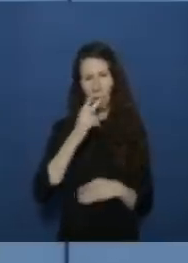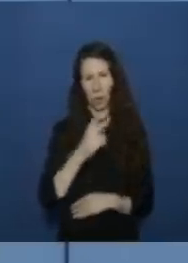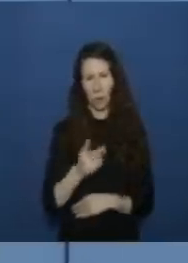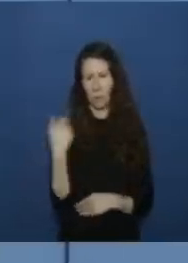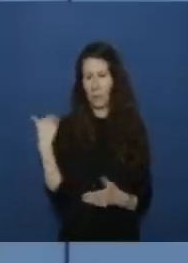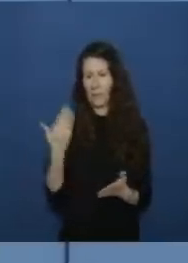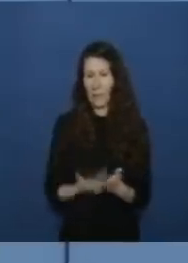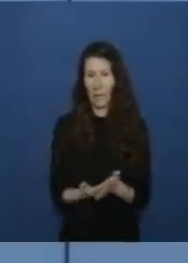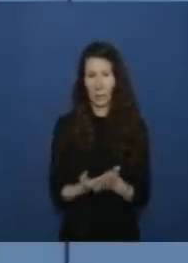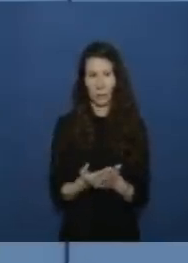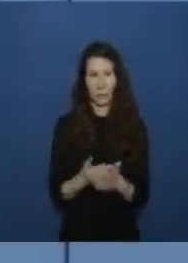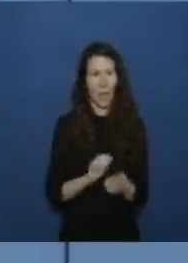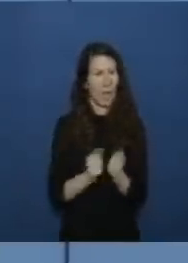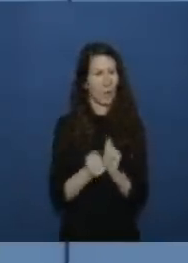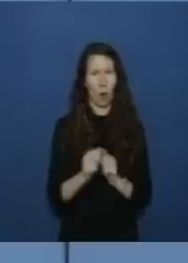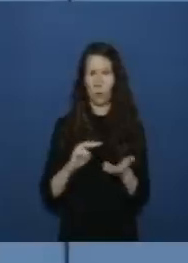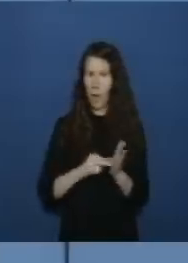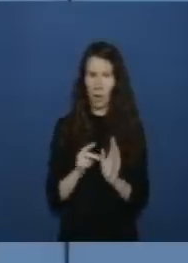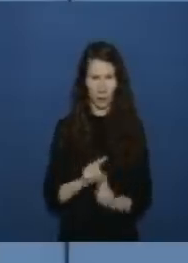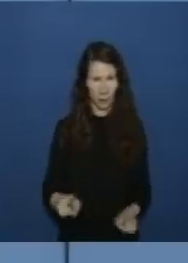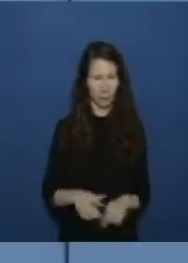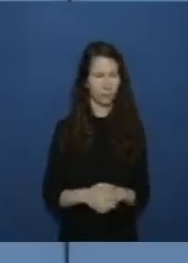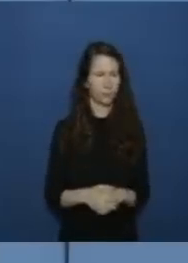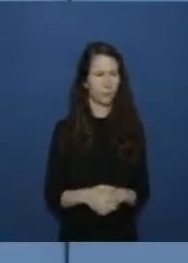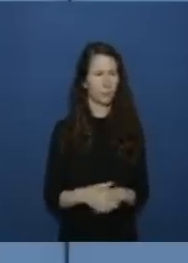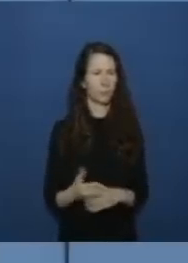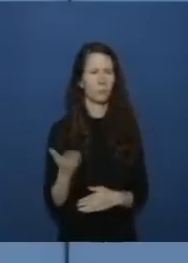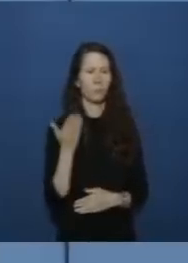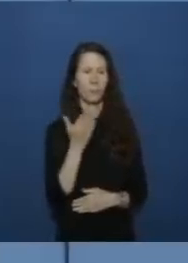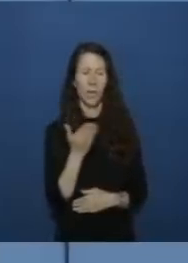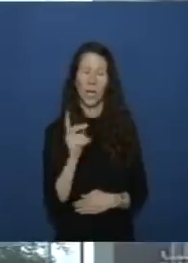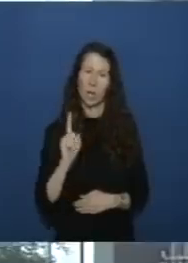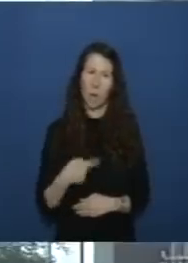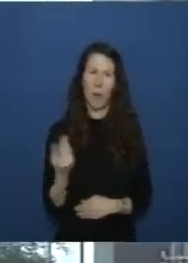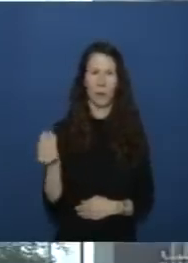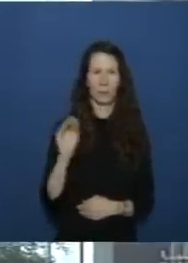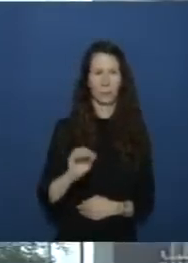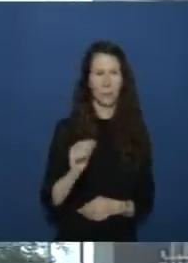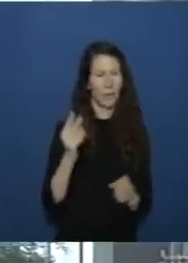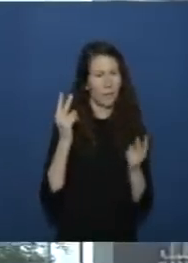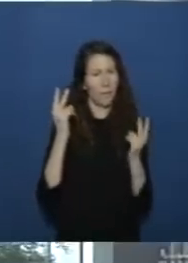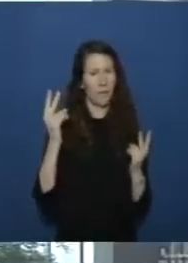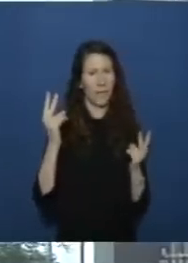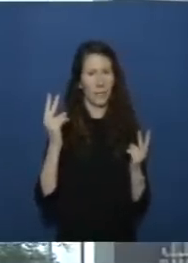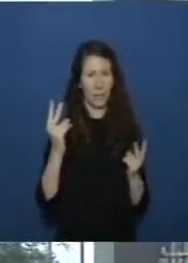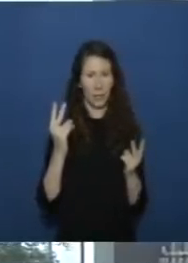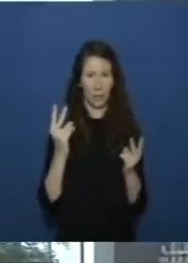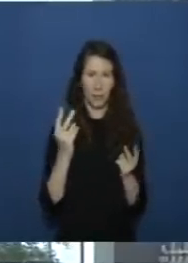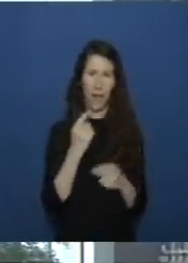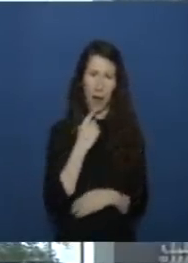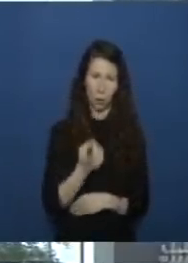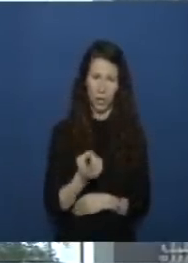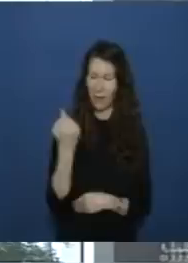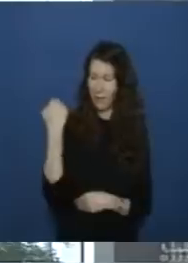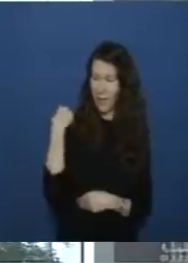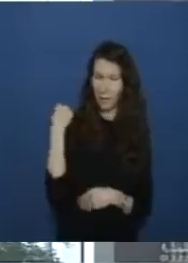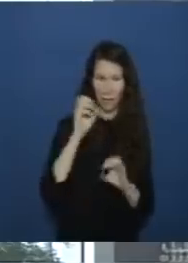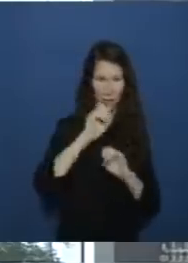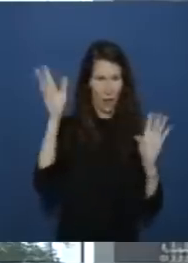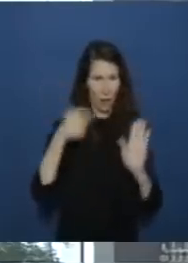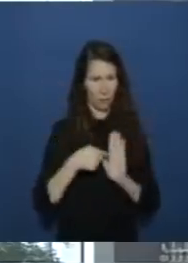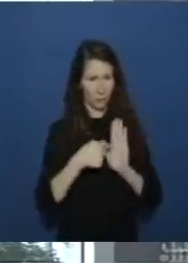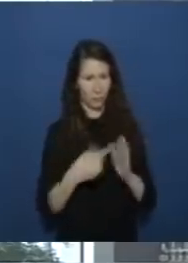geplanten änderungen aber ich will das hinzufügen eine der wichtigen und ganz klaren aussagen gestern ist was die schulen